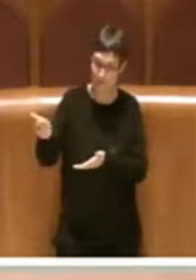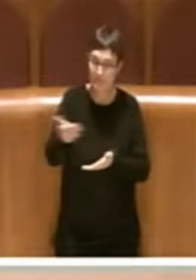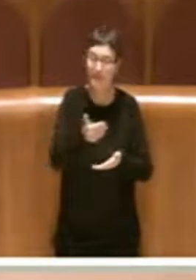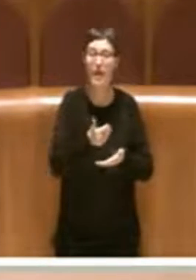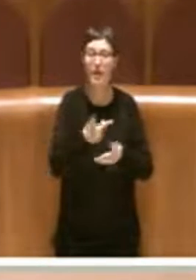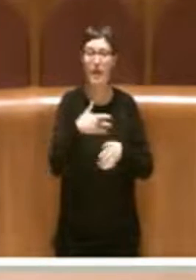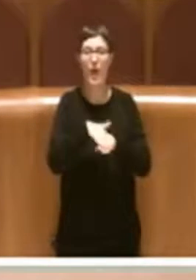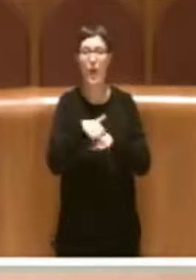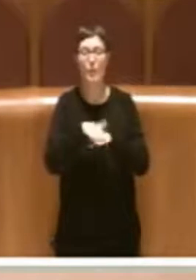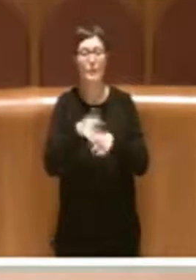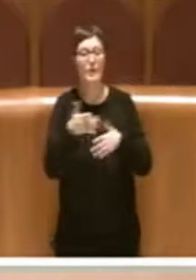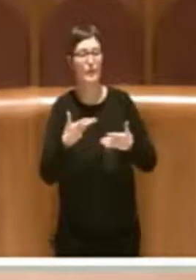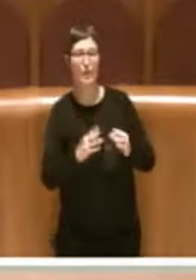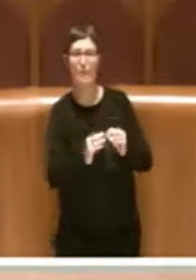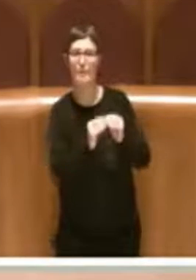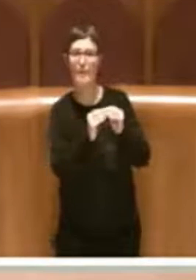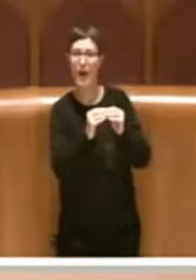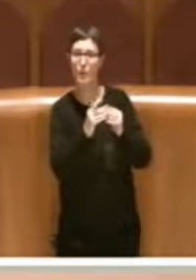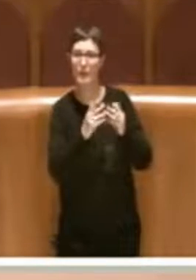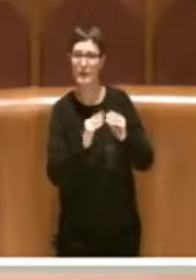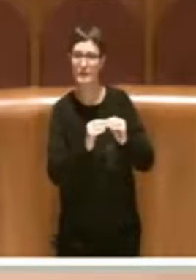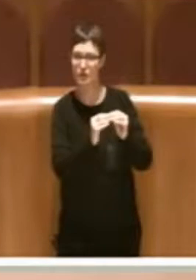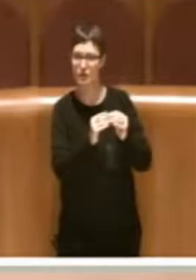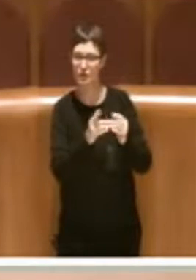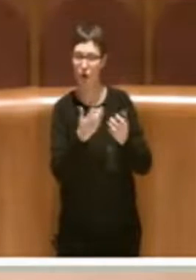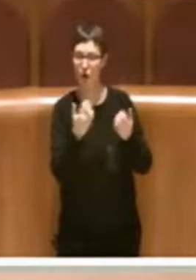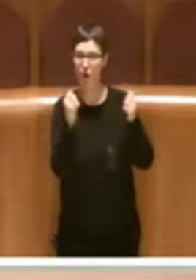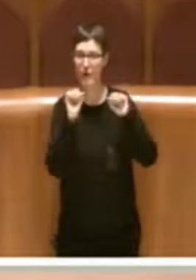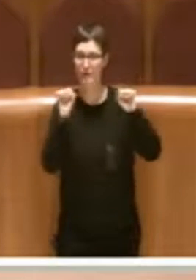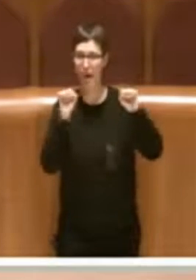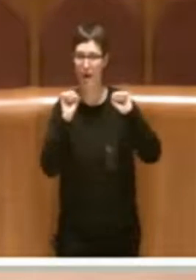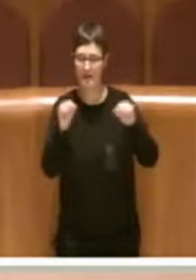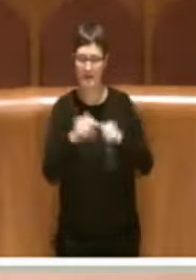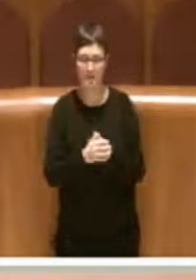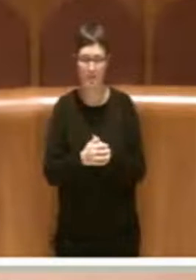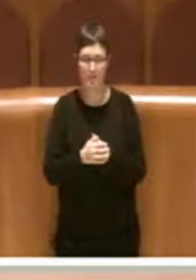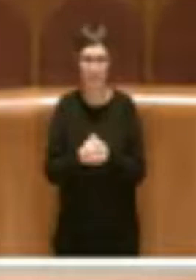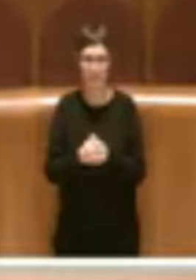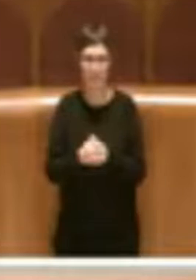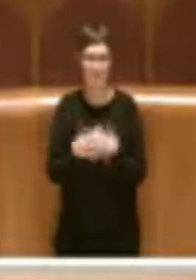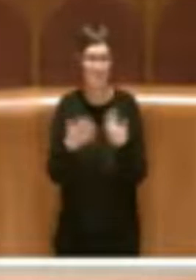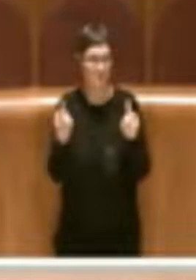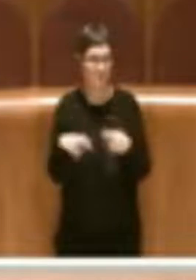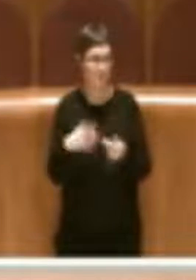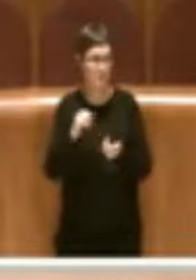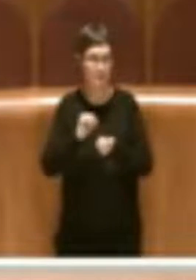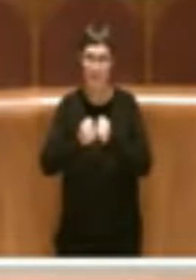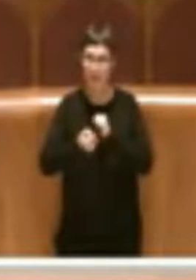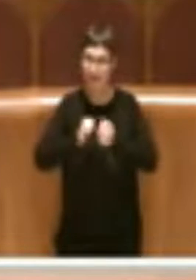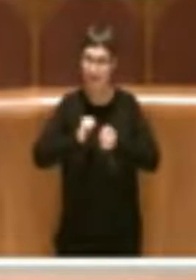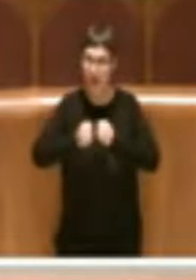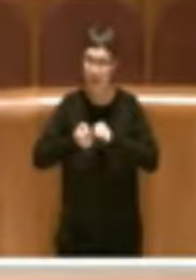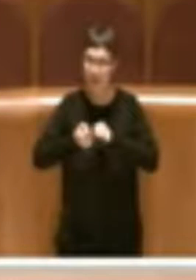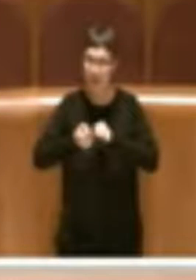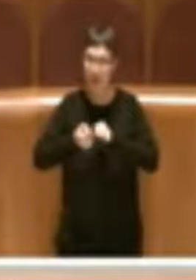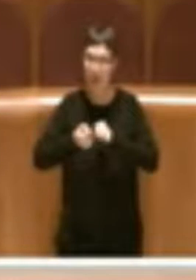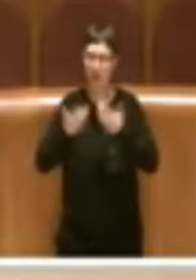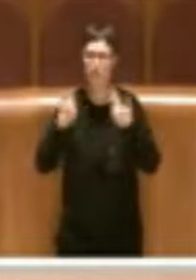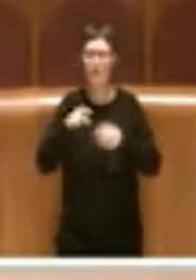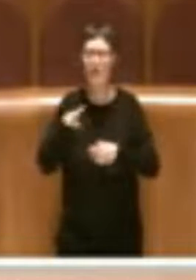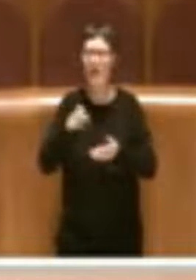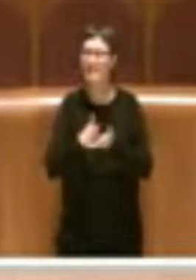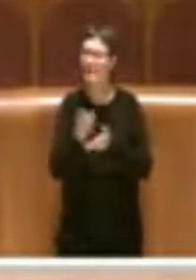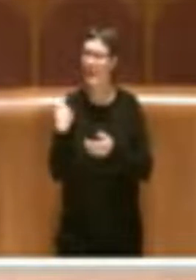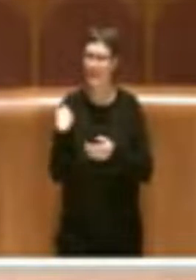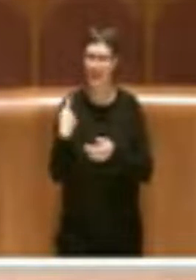palestre. È un tema, ecco, una battaglia che mi hanno detto essere ventennale,